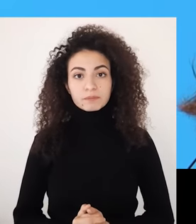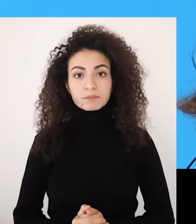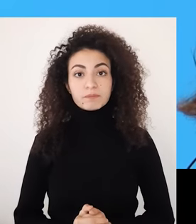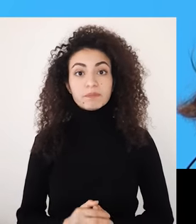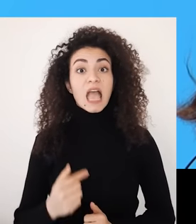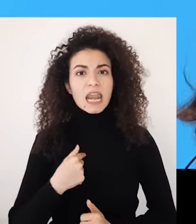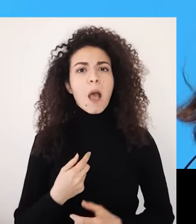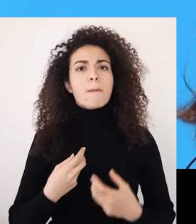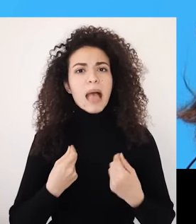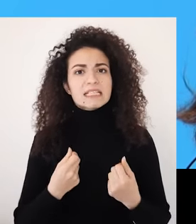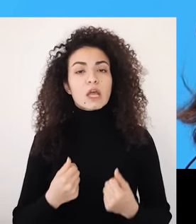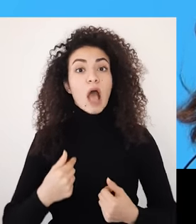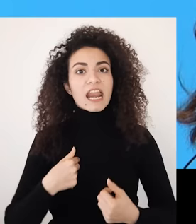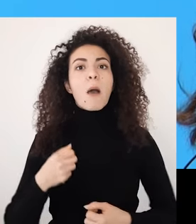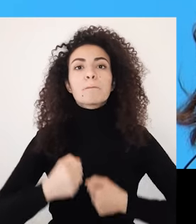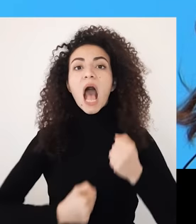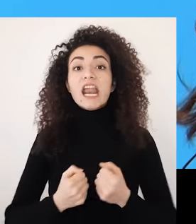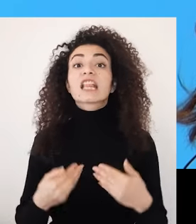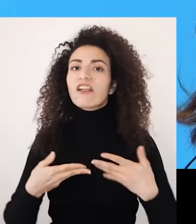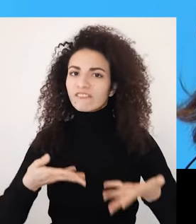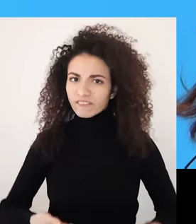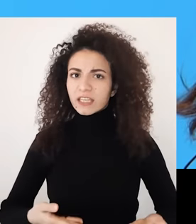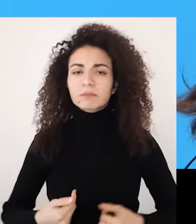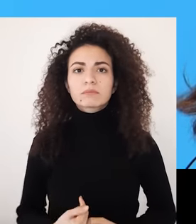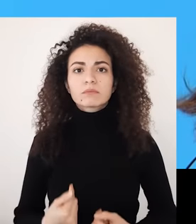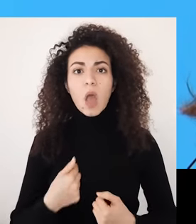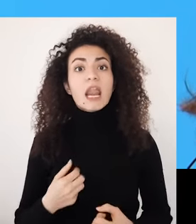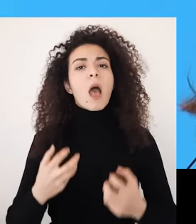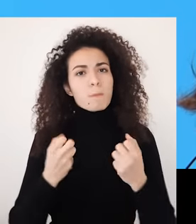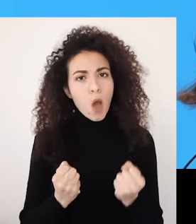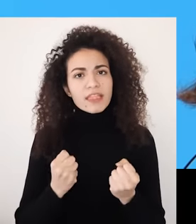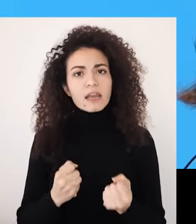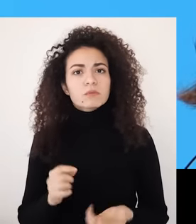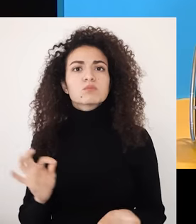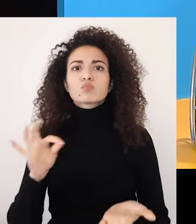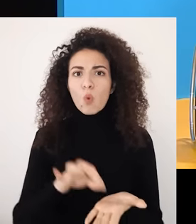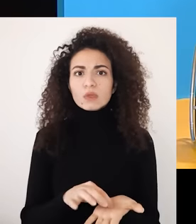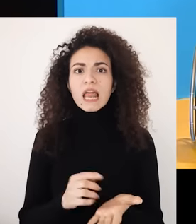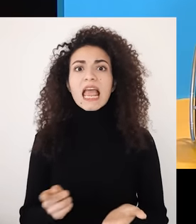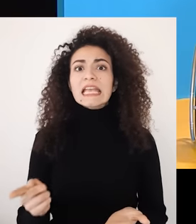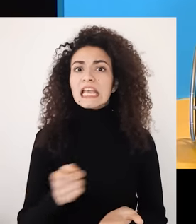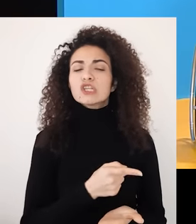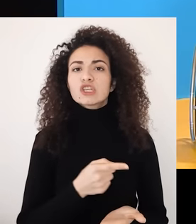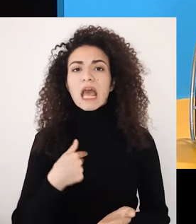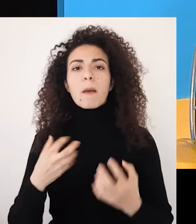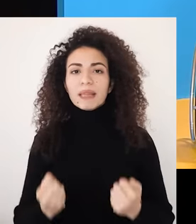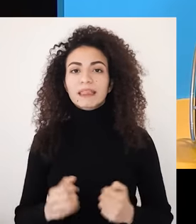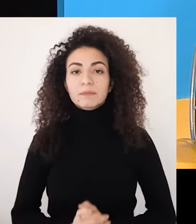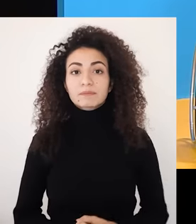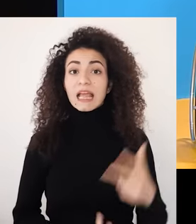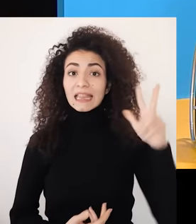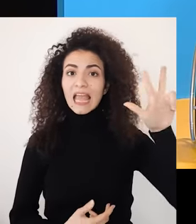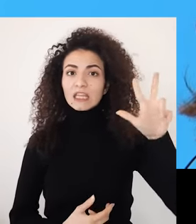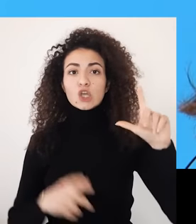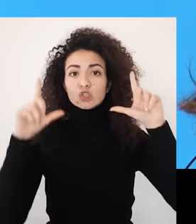متمكن وبملك المهارات والقدرة على تحقيق الأمور البديها والبعض الثالث هو الصورة